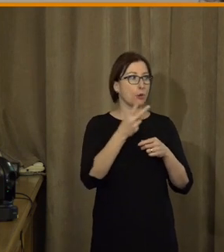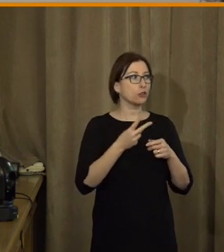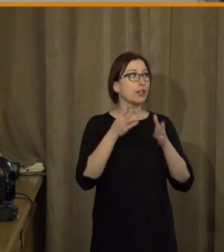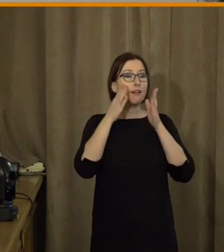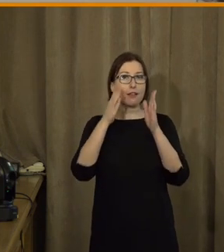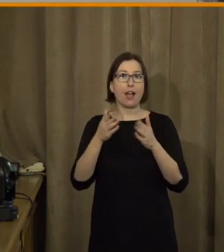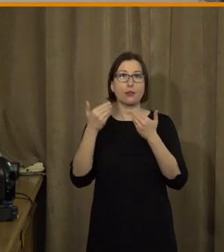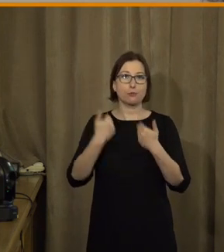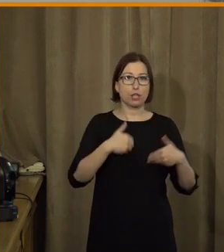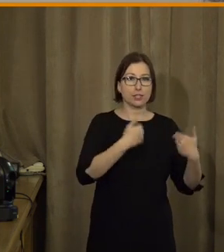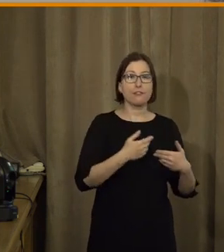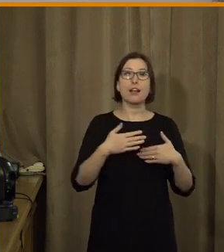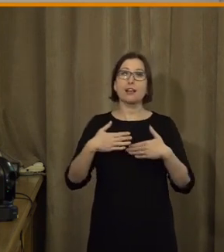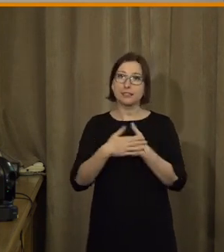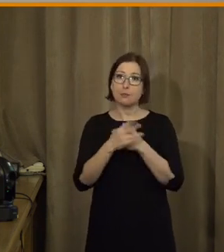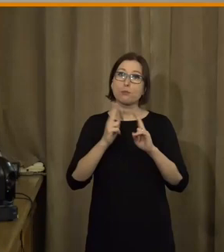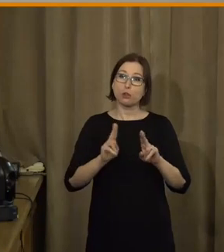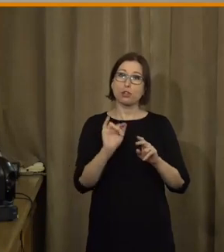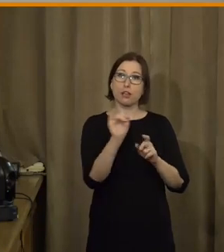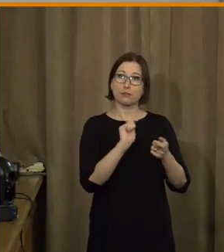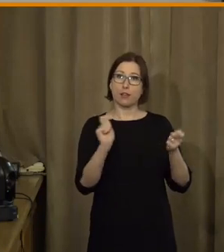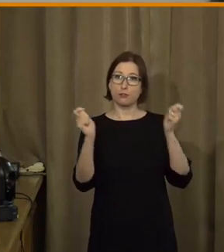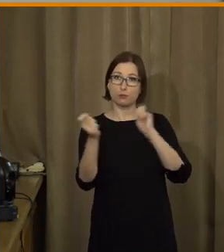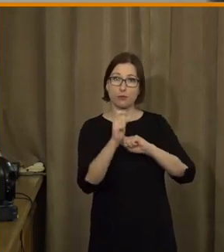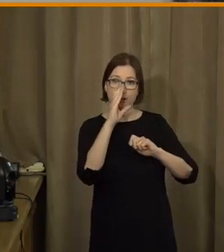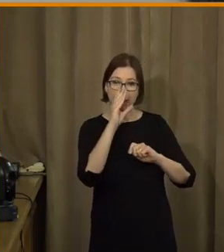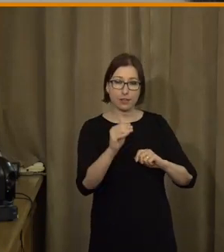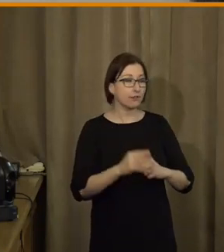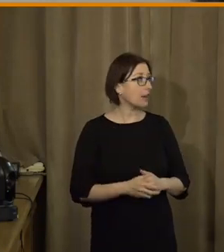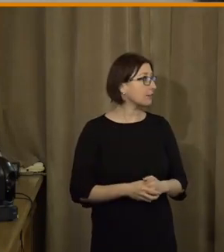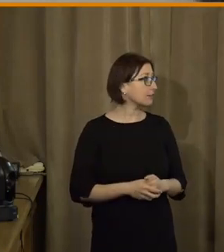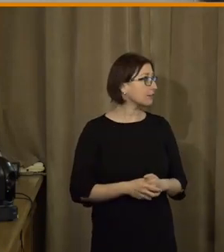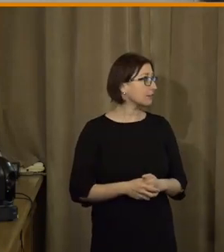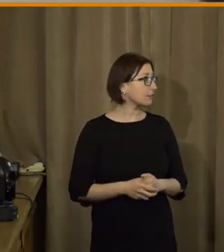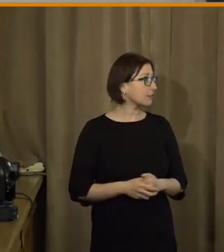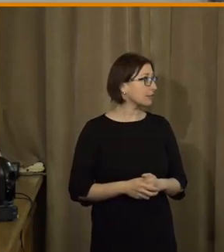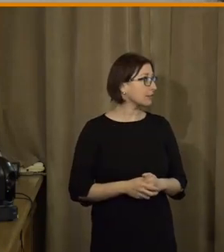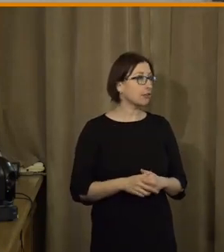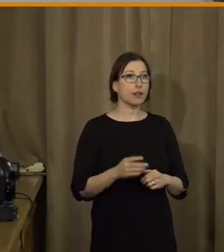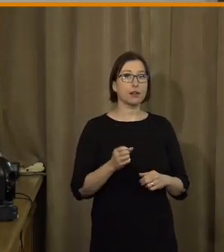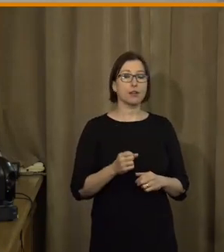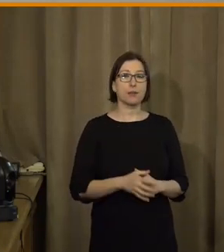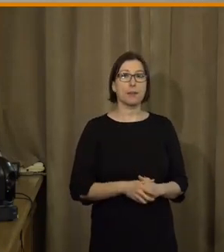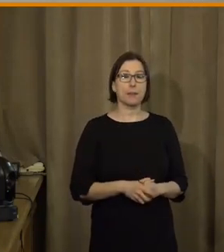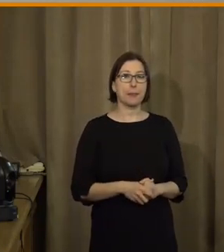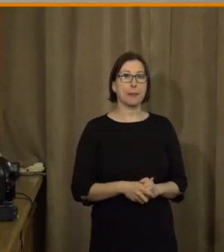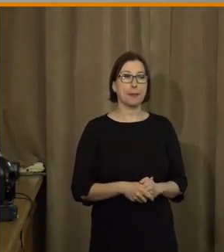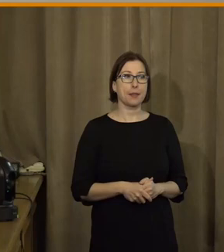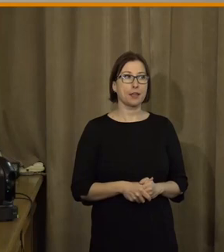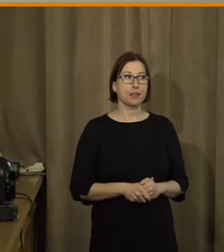dělal ráno, ale možná máme i jiné publikum. Já mám tento mikrofon, tak už vlastně tento můžu odložit, pardon.